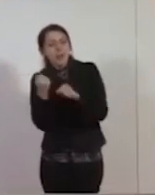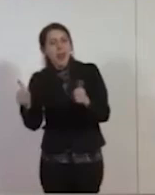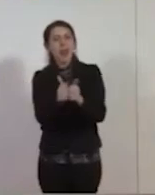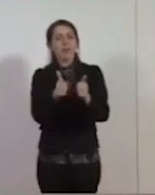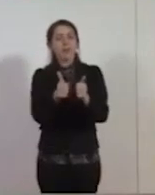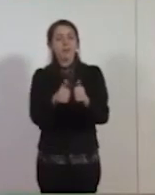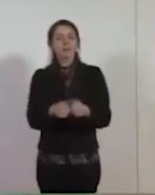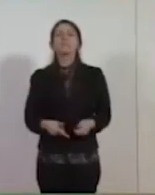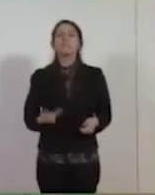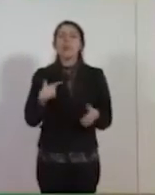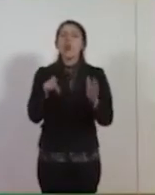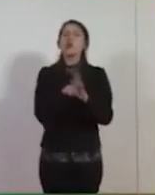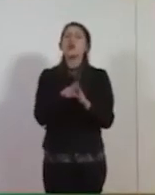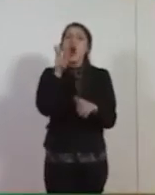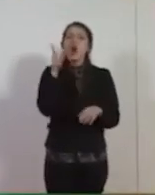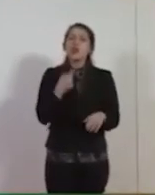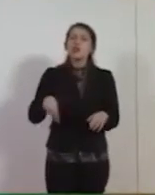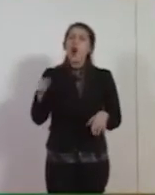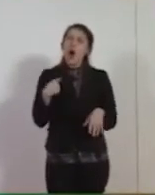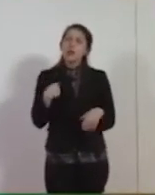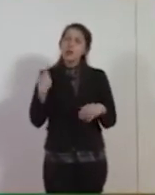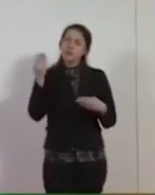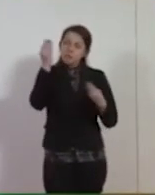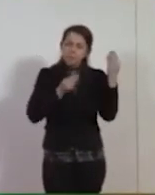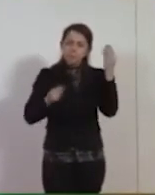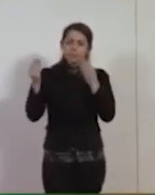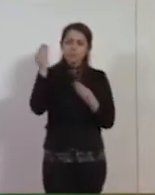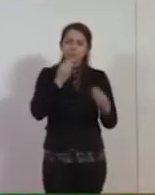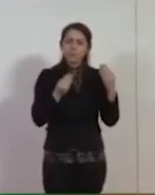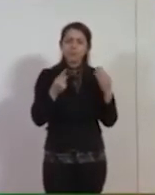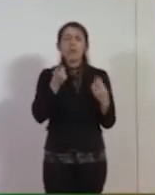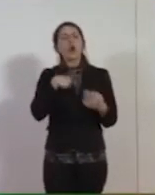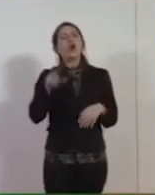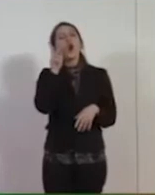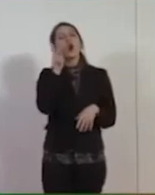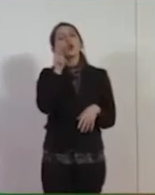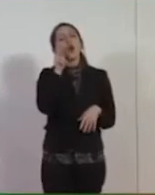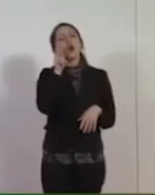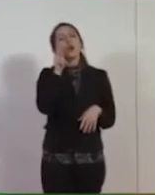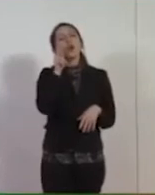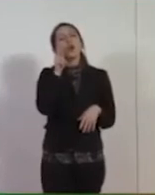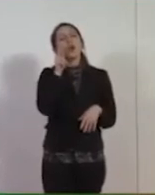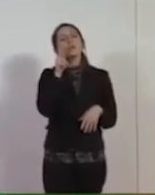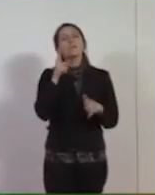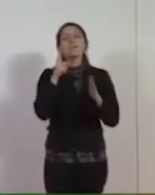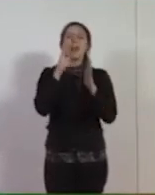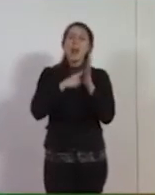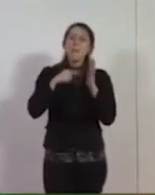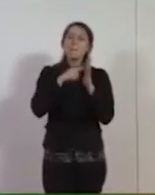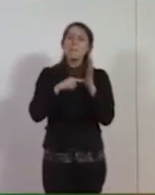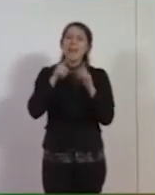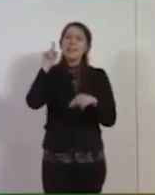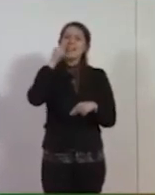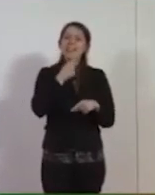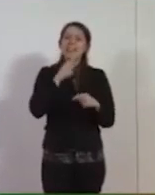donne e questi intrecciarsi ho anche ripensato al silenzio di noi donne nei mesi un po' difficili che